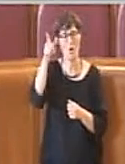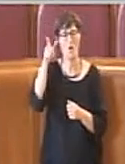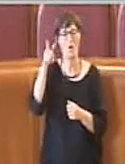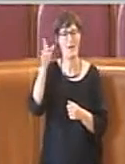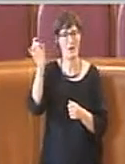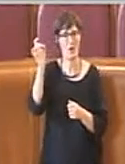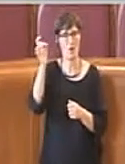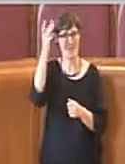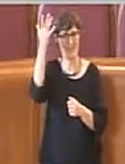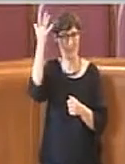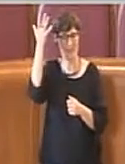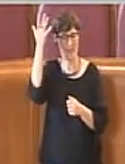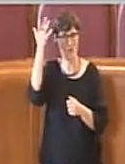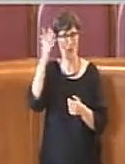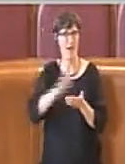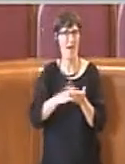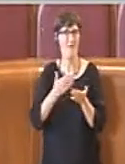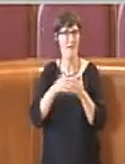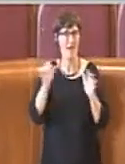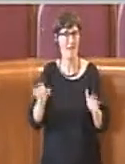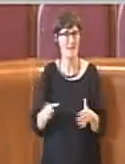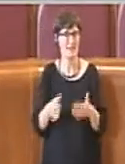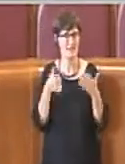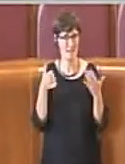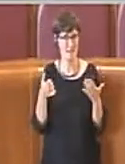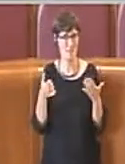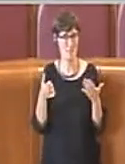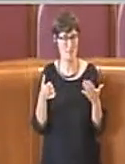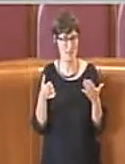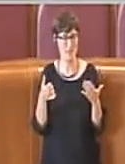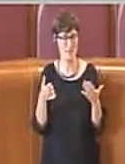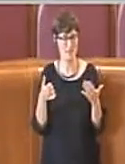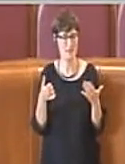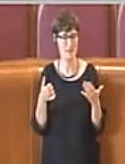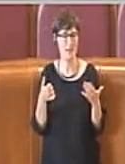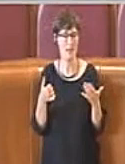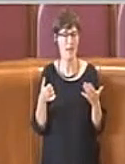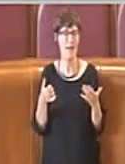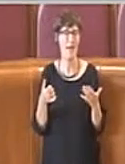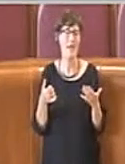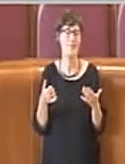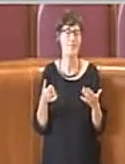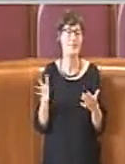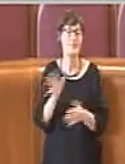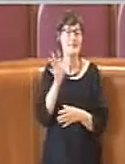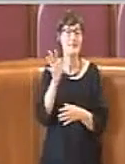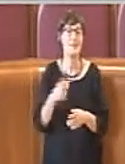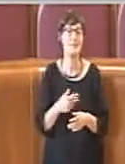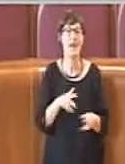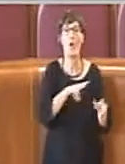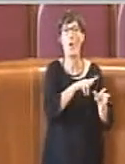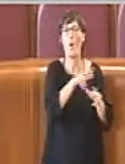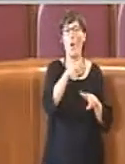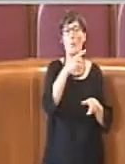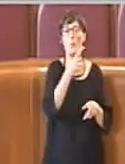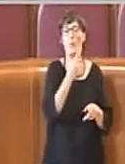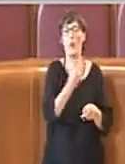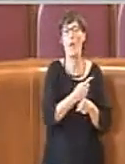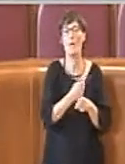mesi debba in qualche modo essere considerata un vincolo per il Comune. In realtà la deroga